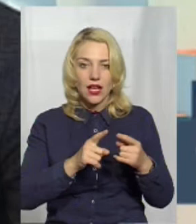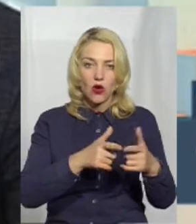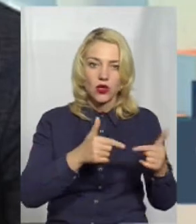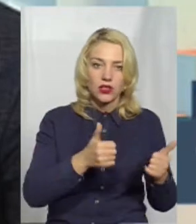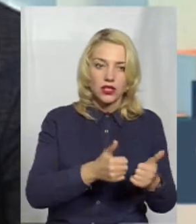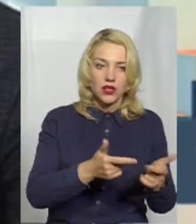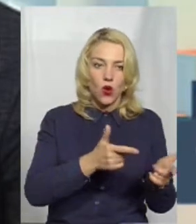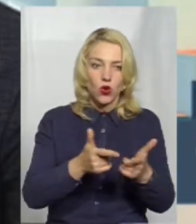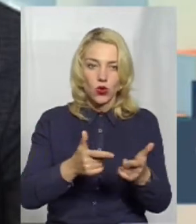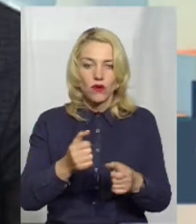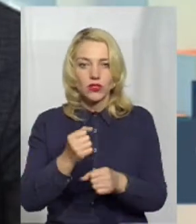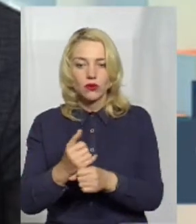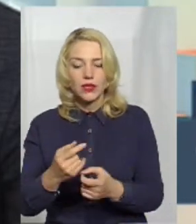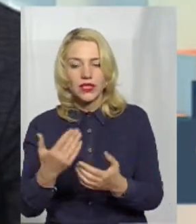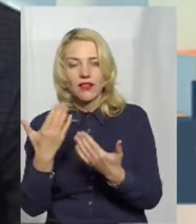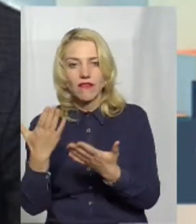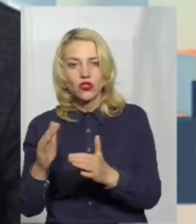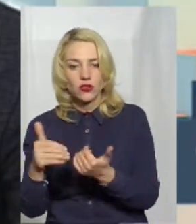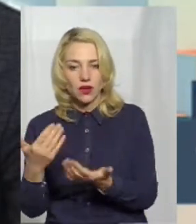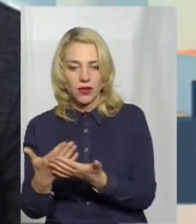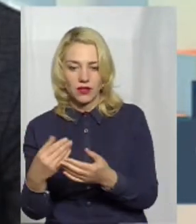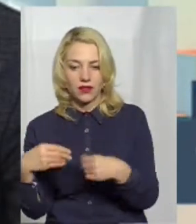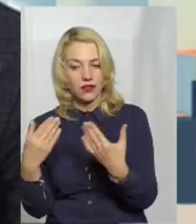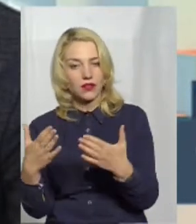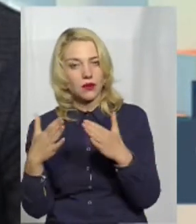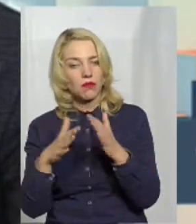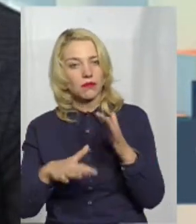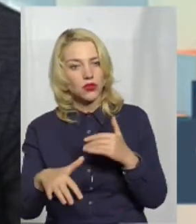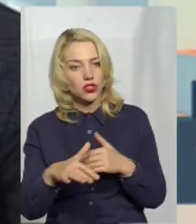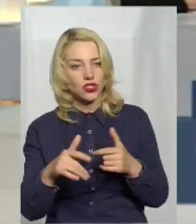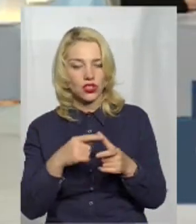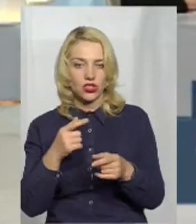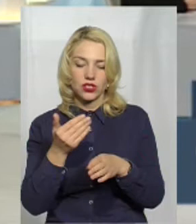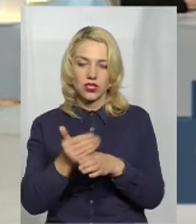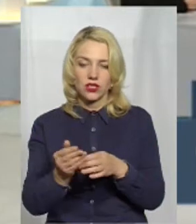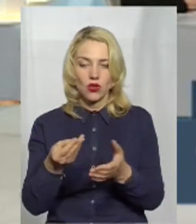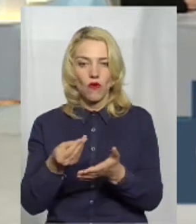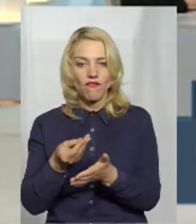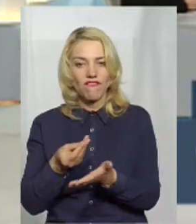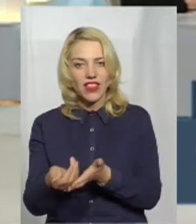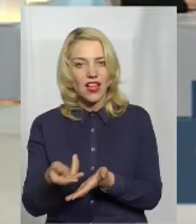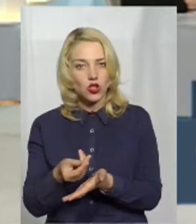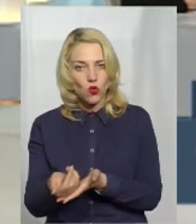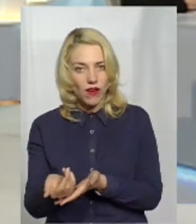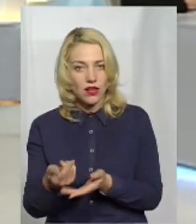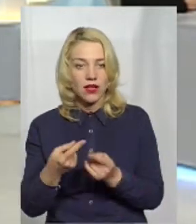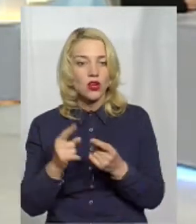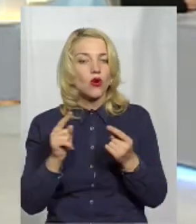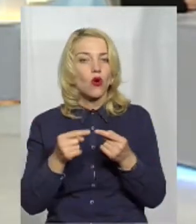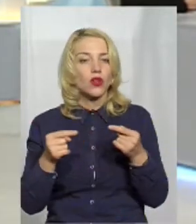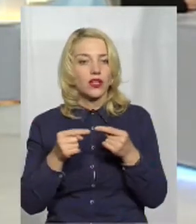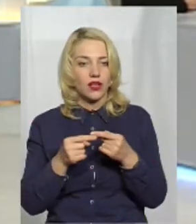там, ну, для вашої ініціативи, там, не знаю, надати приміщення, надати, там, частину фінансування, там, ну, тобто, якась конкретика.